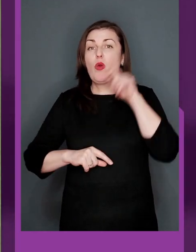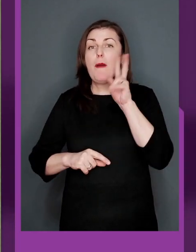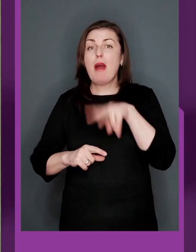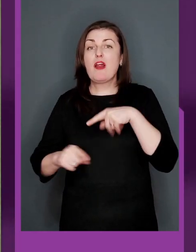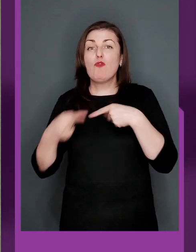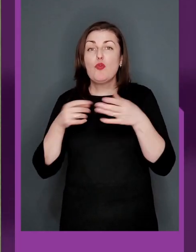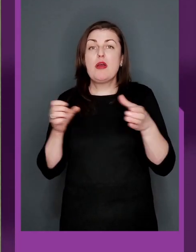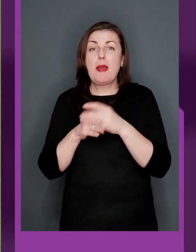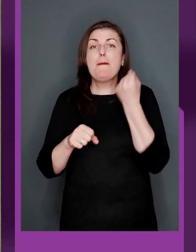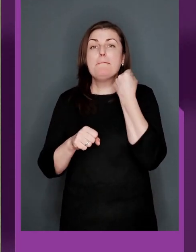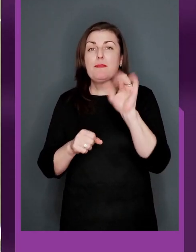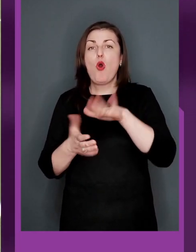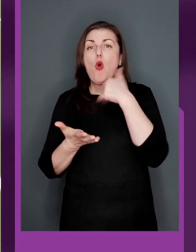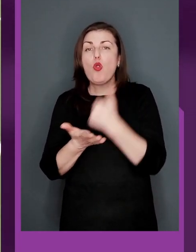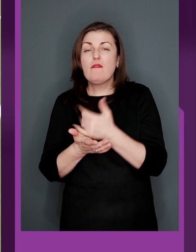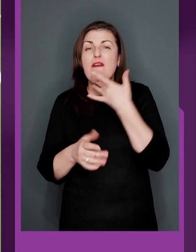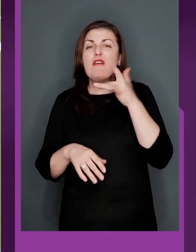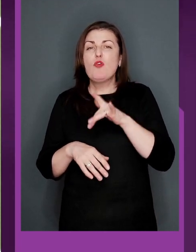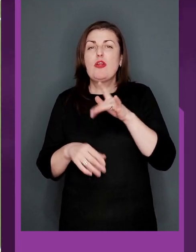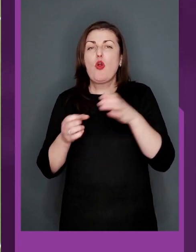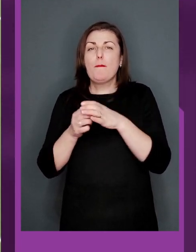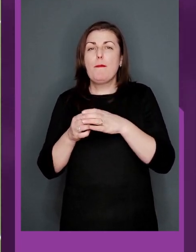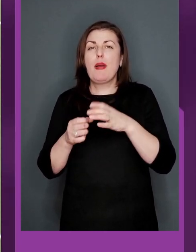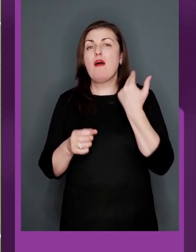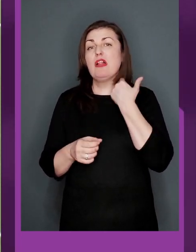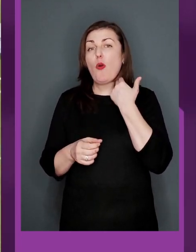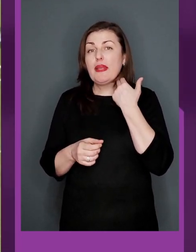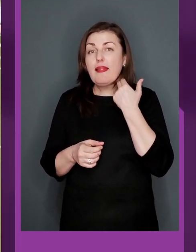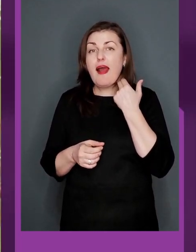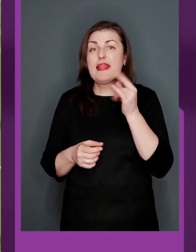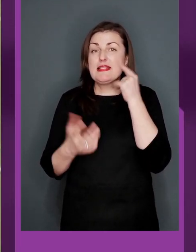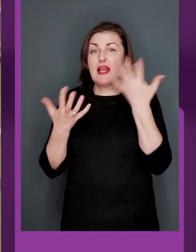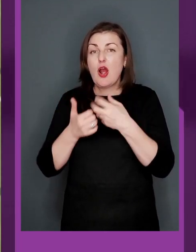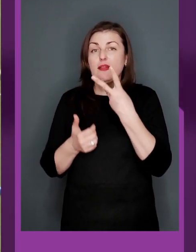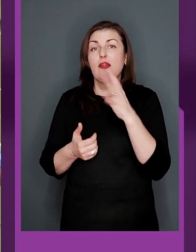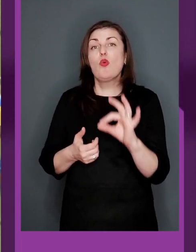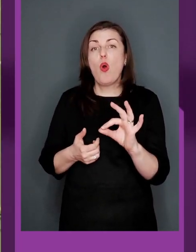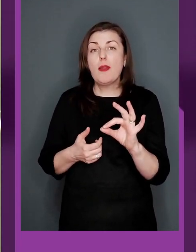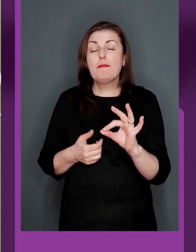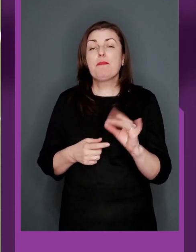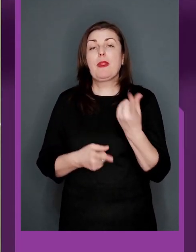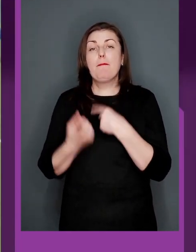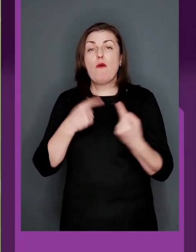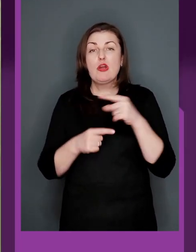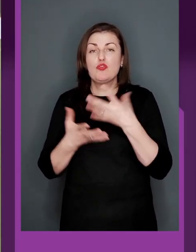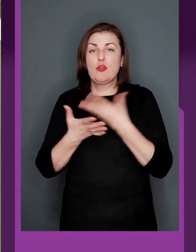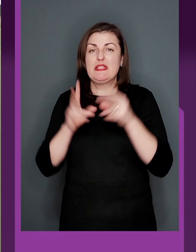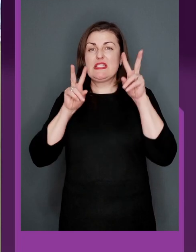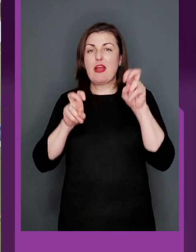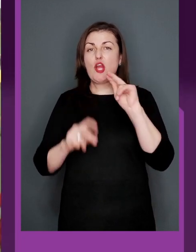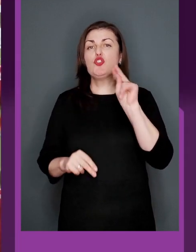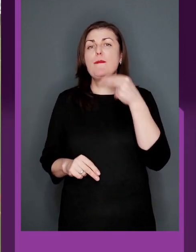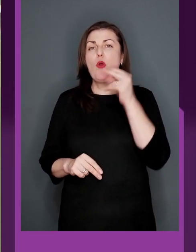українська парафутбольна збірна перемогла головних фаворитів змагань команду Великобританії з рахунком 3-0, повернувши